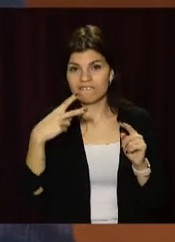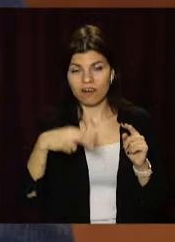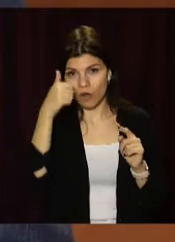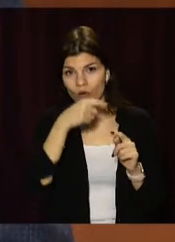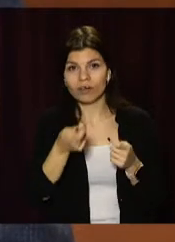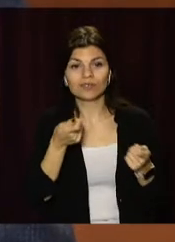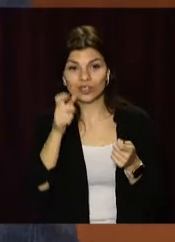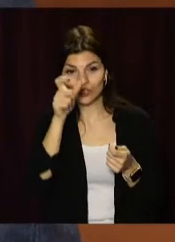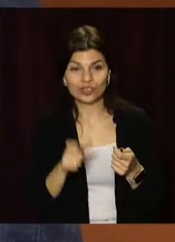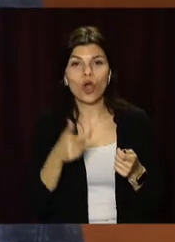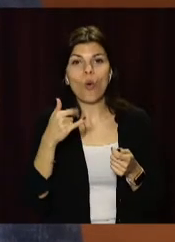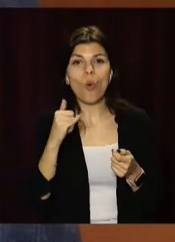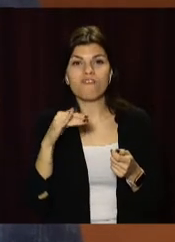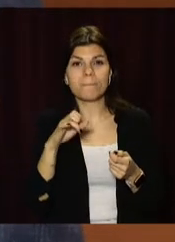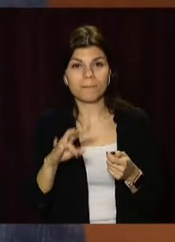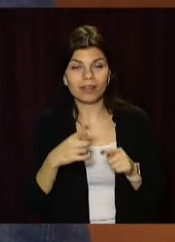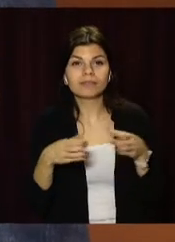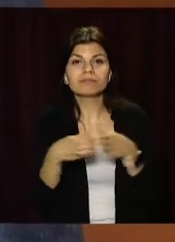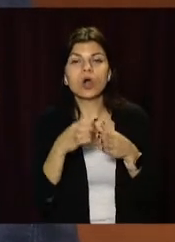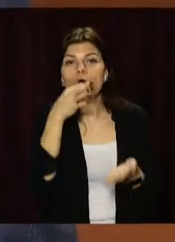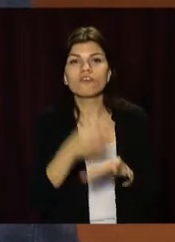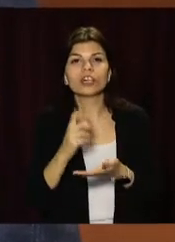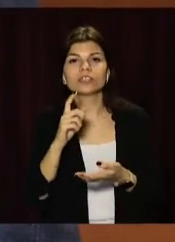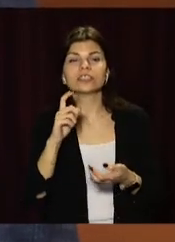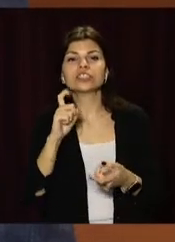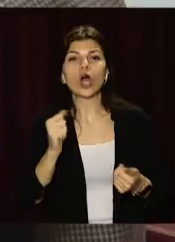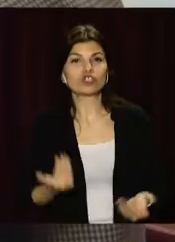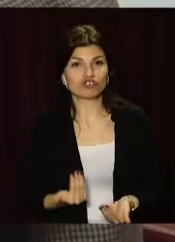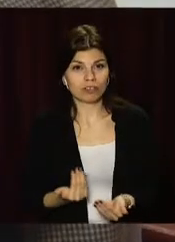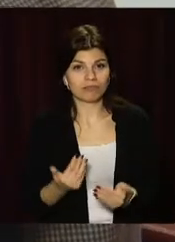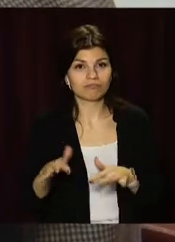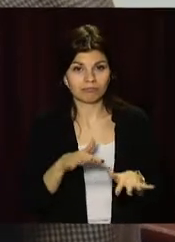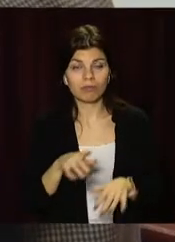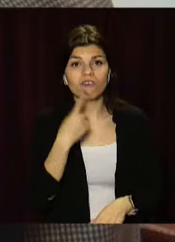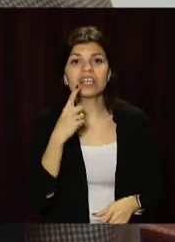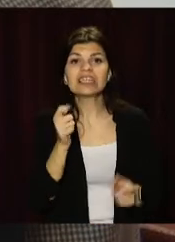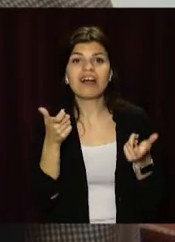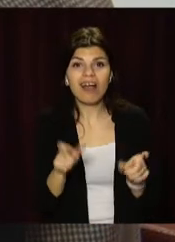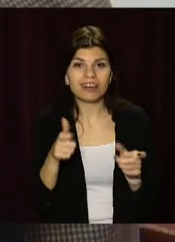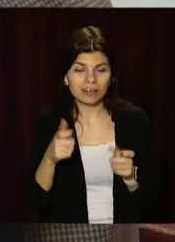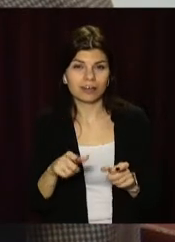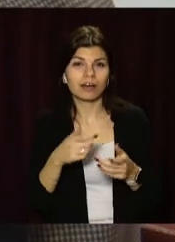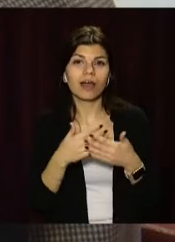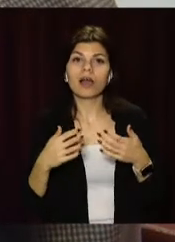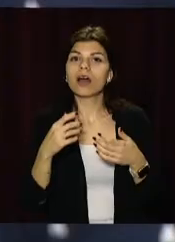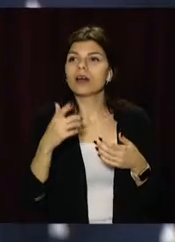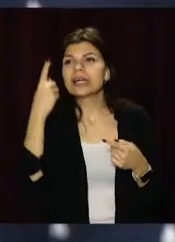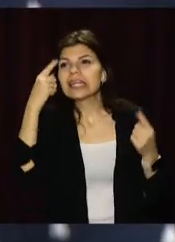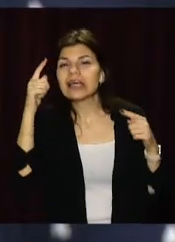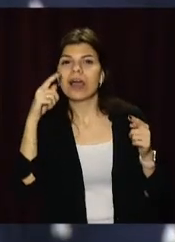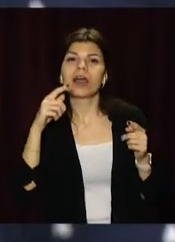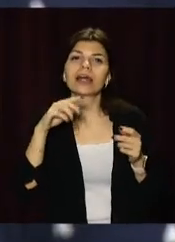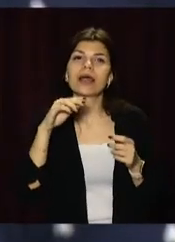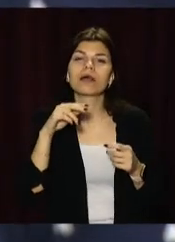керівник обласної партійної організації «Опозиційна платформа за життя» Геннадій Гуфман. Каже, через карантинні обмеження втілення у життя. Деяких